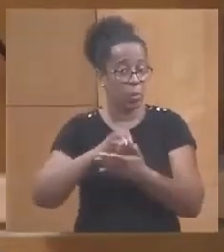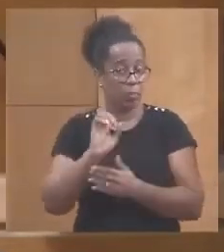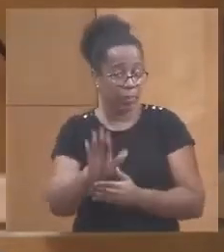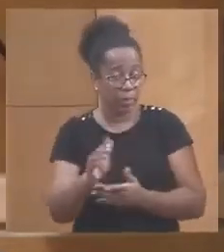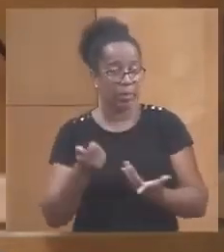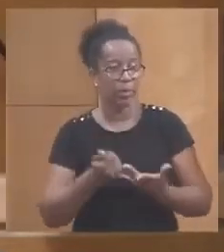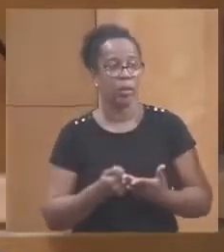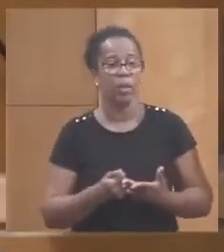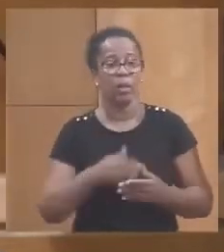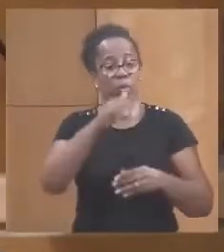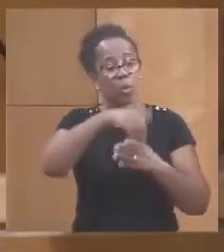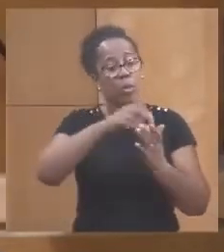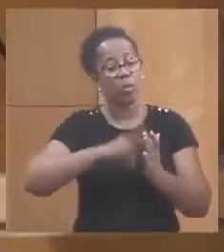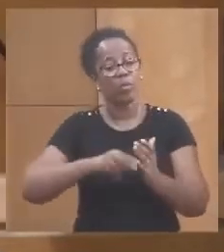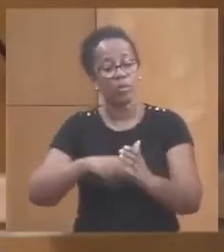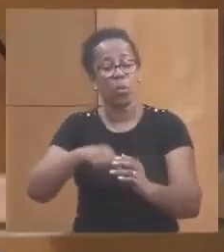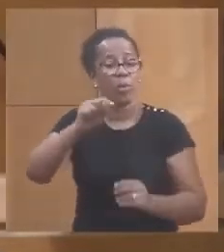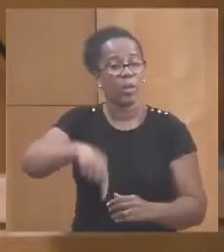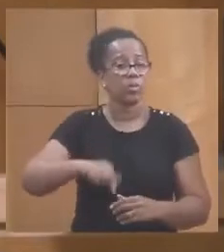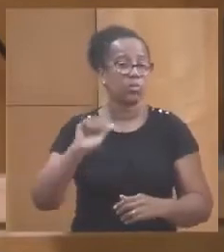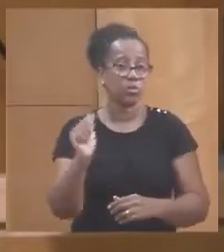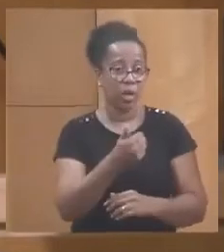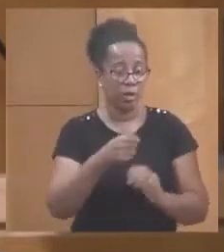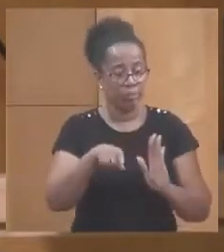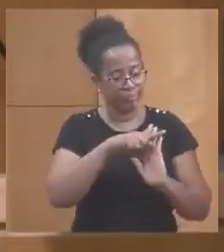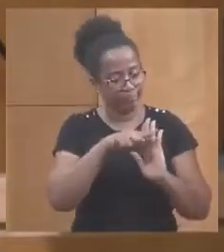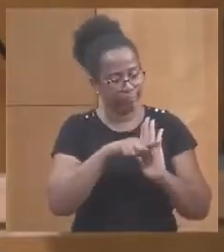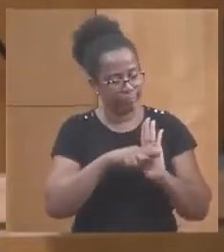la convention, les obligations de chacun étaient indiquées.